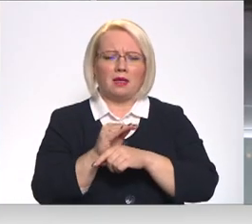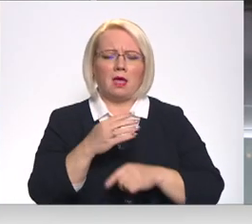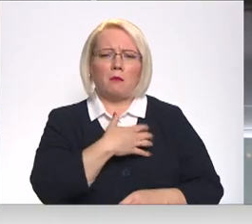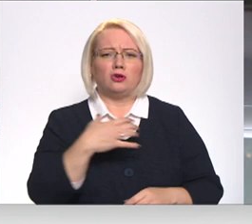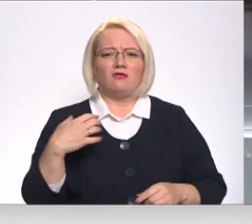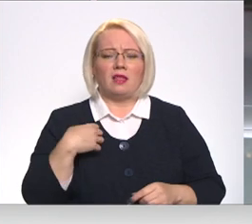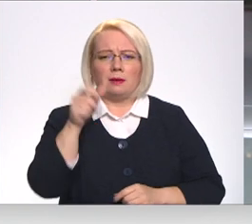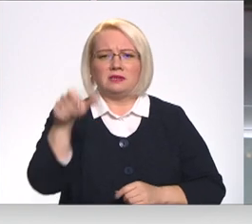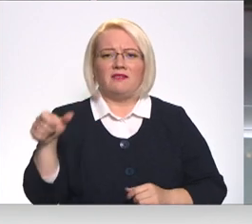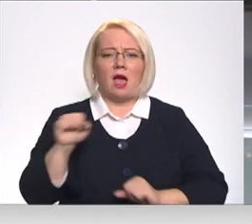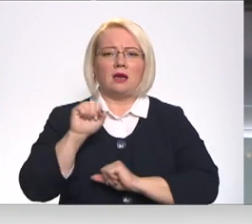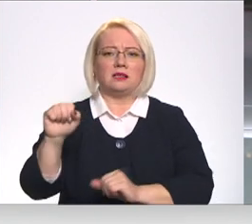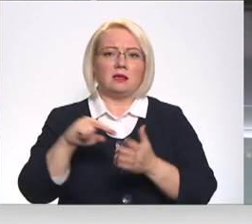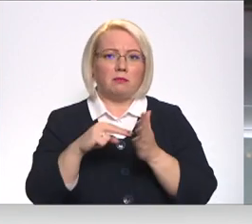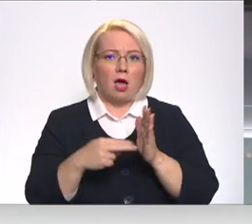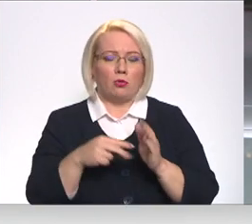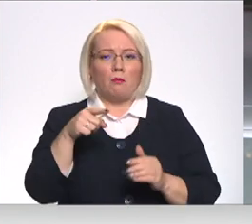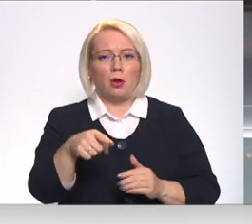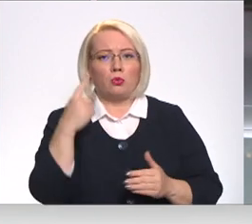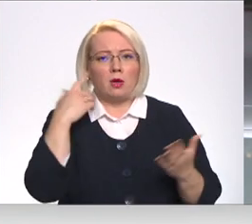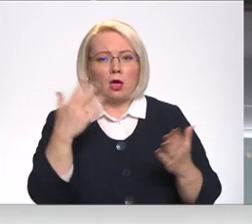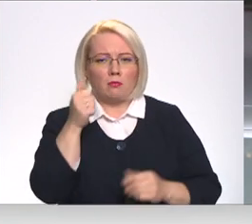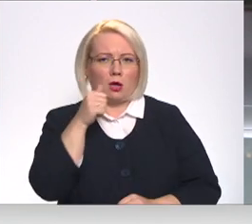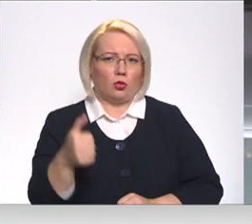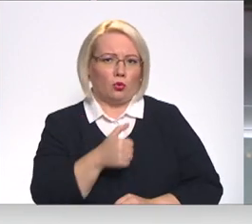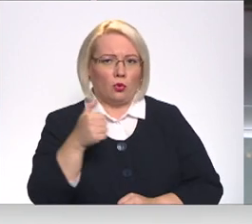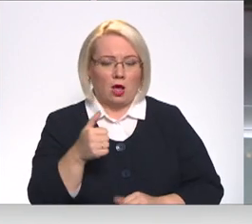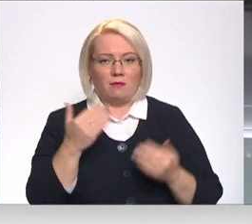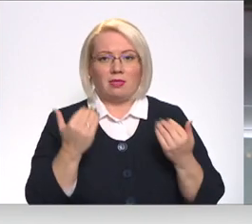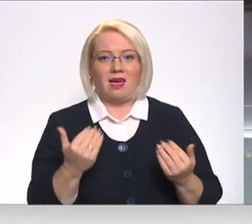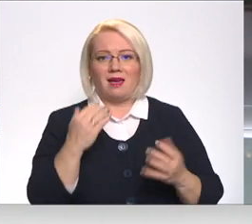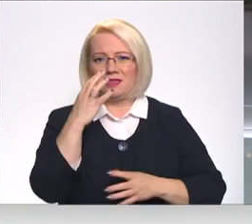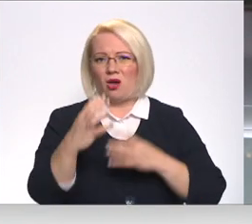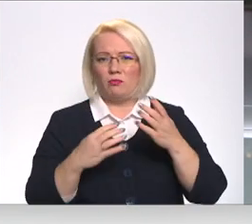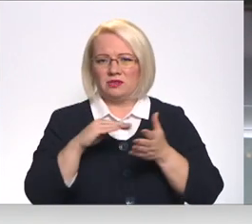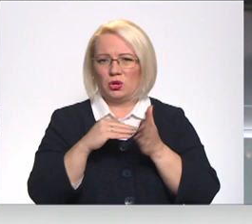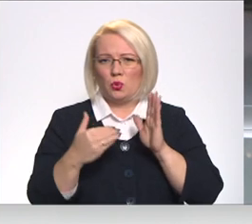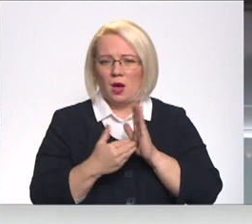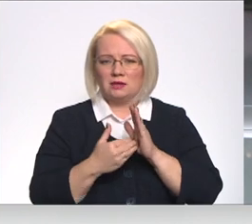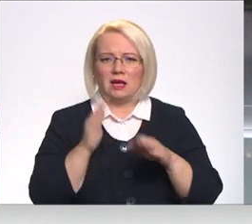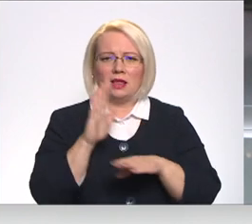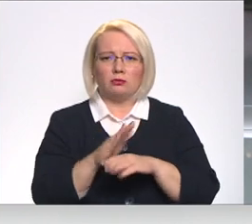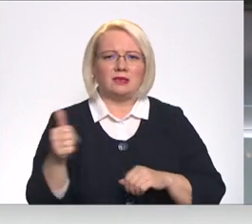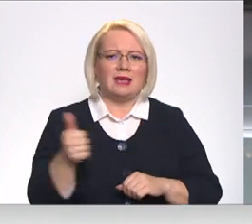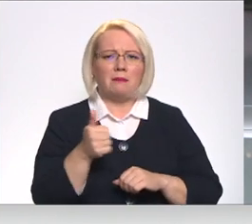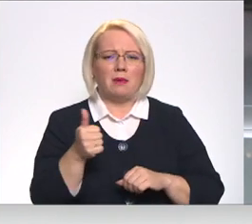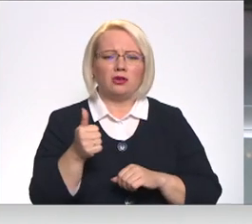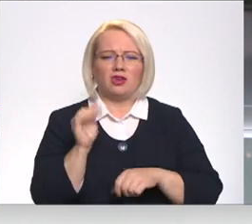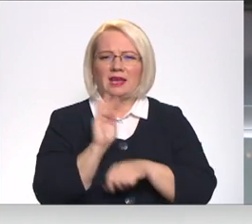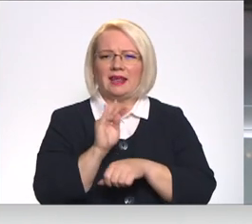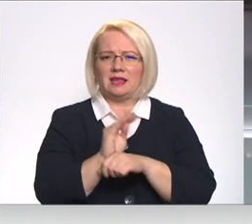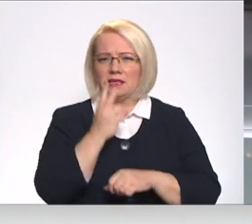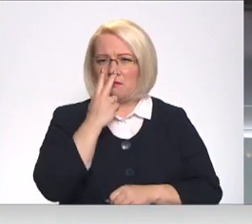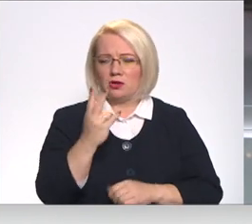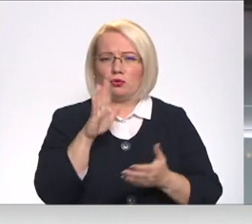civilās aizsardzības plānos? Par to jādomāja gadu, bet pašreizējā ģeopolitiskā situācija likusi īpaši kritiski paskatīties